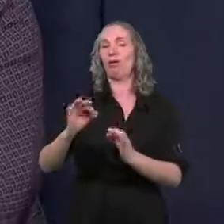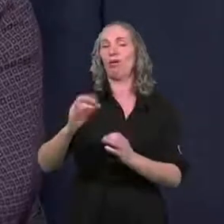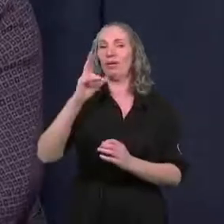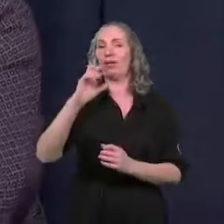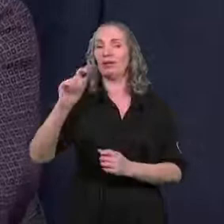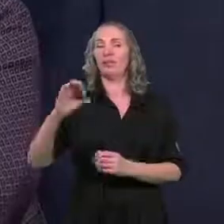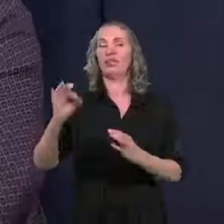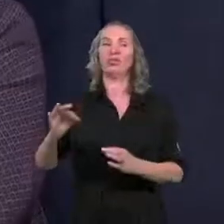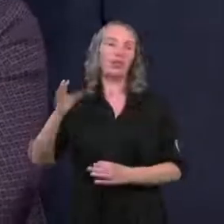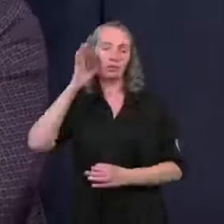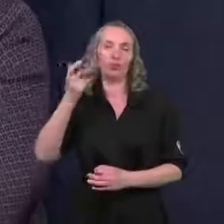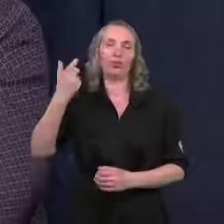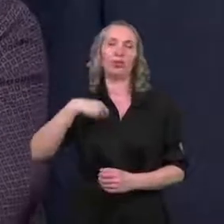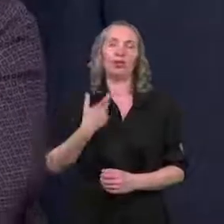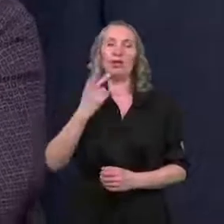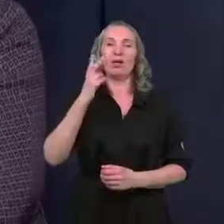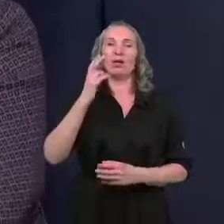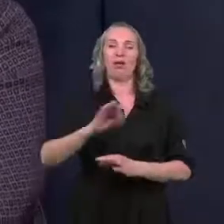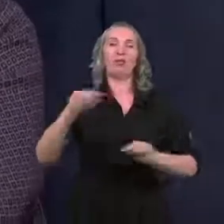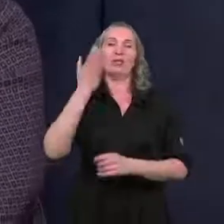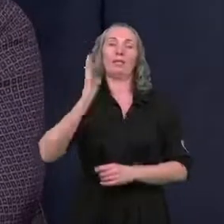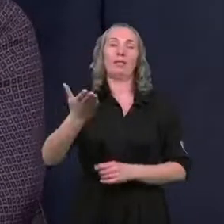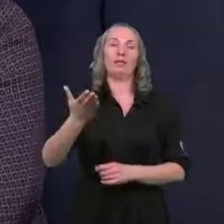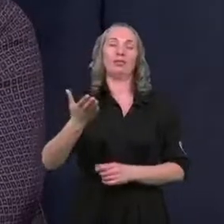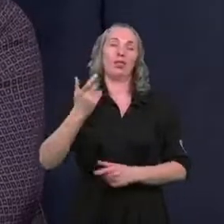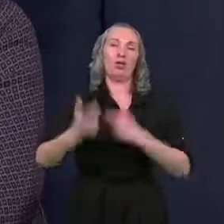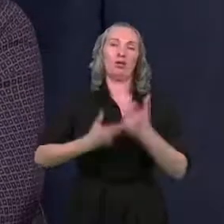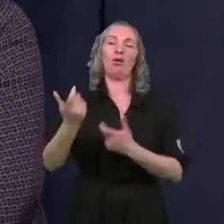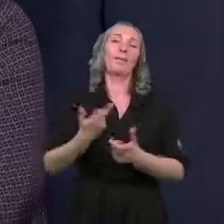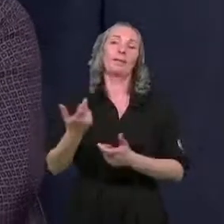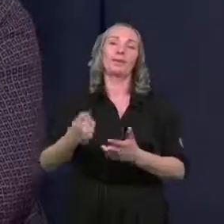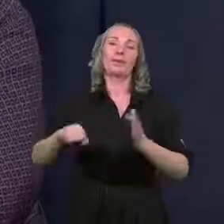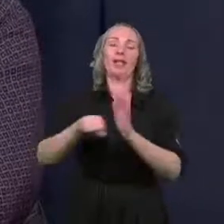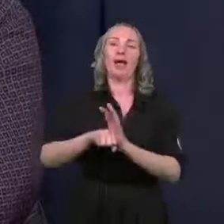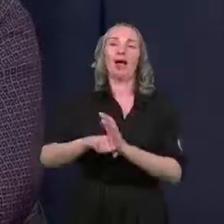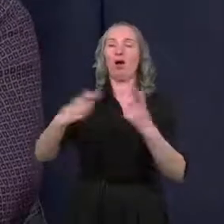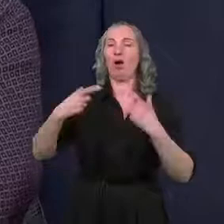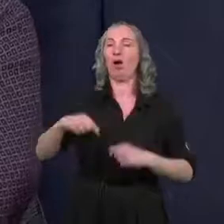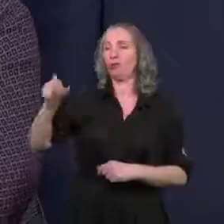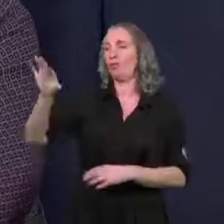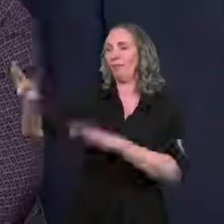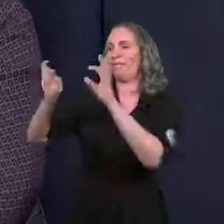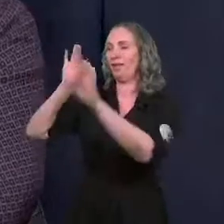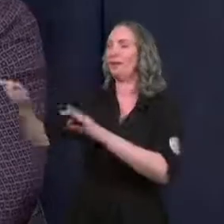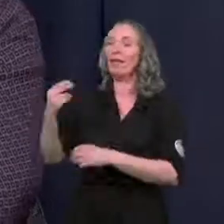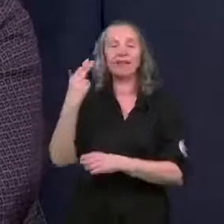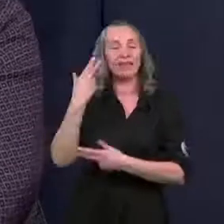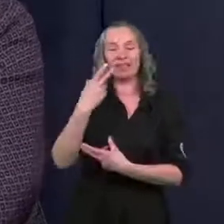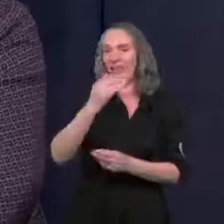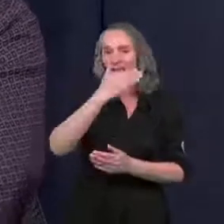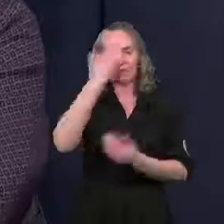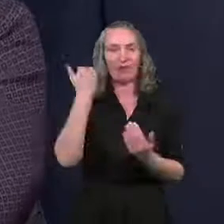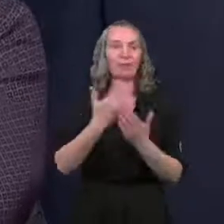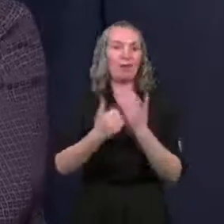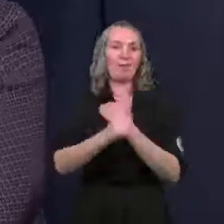to, że jak dzisiaj słyszeliśmy, że koncert będzie realizowany, drodzy Państwo, dla osób wybranych. Nie wiem, skąd